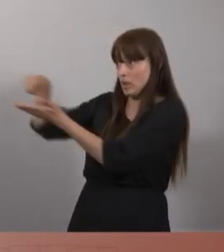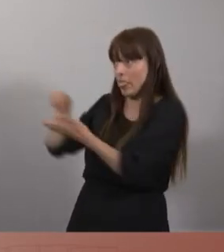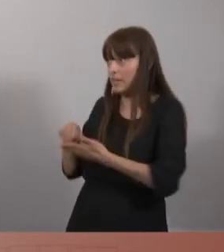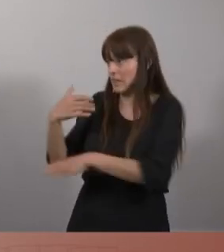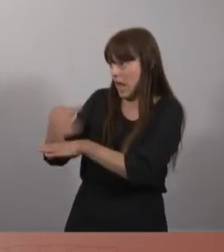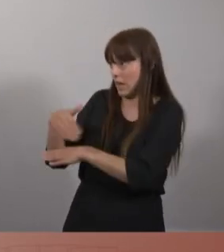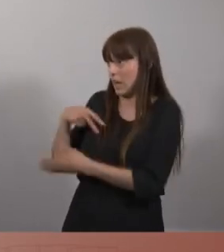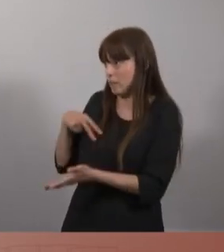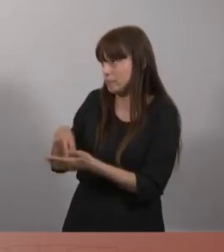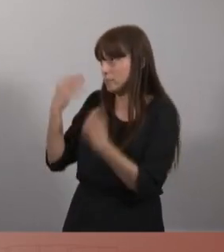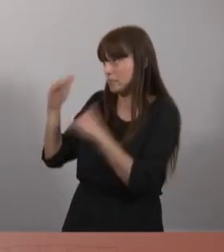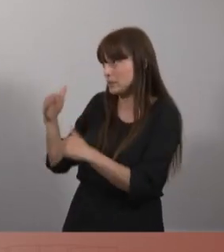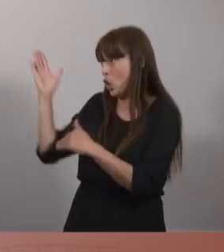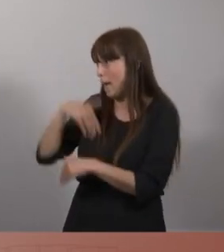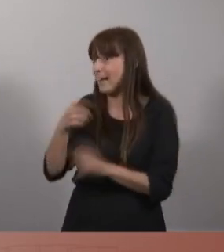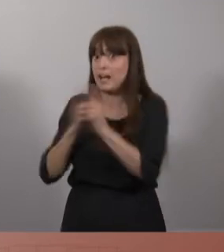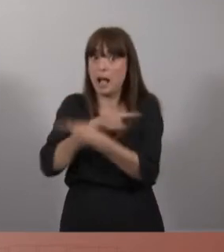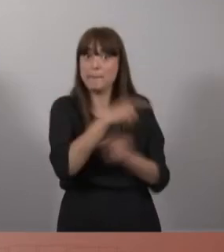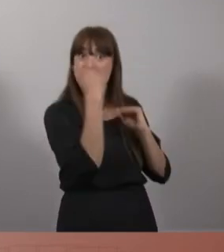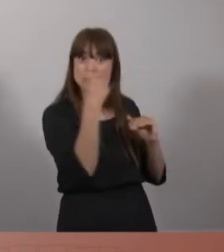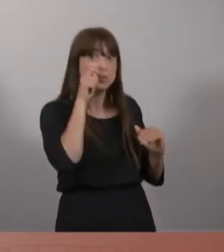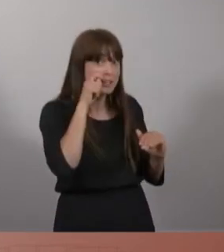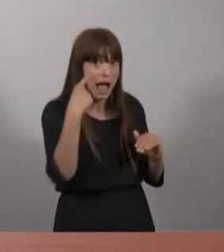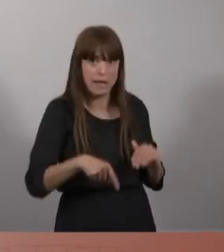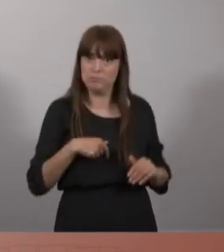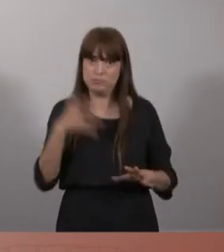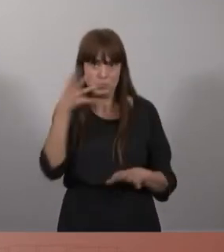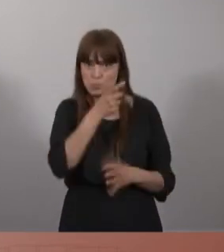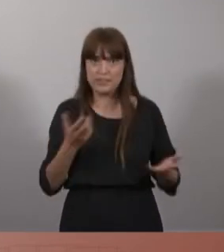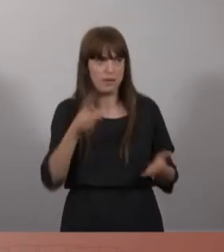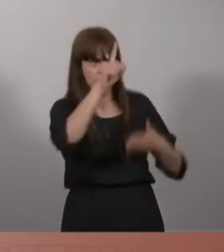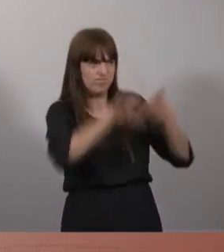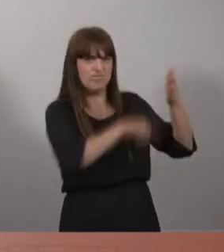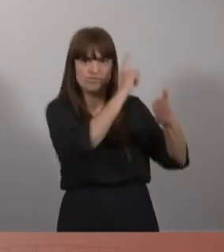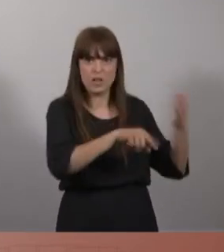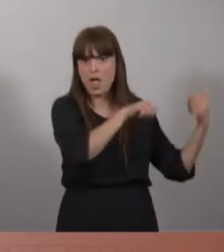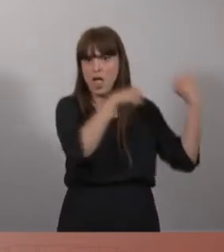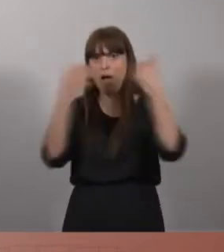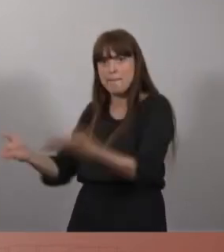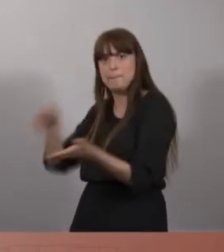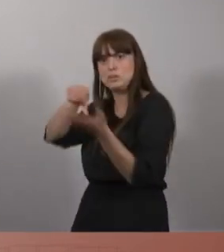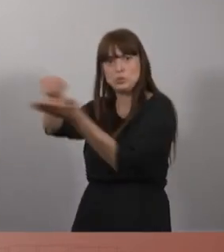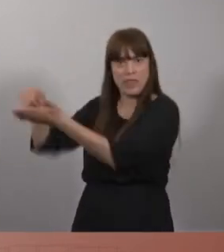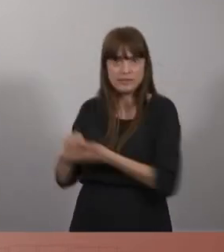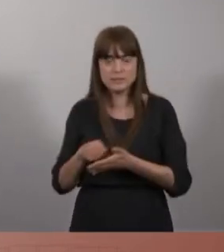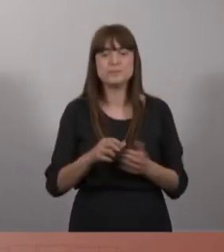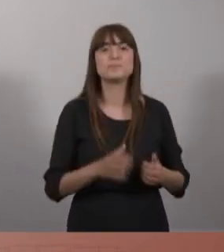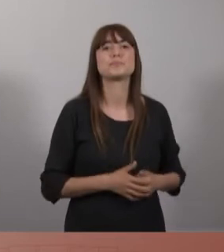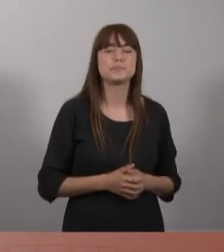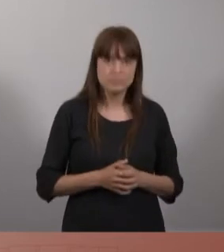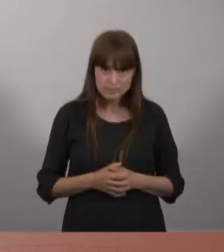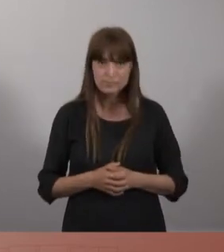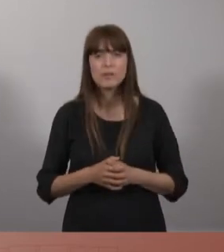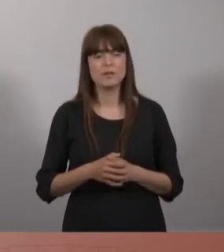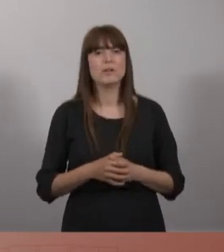temes d'habitatges. I per què cal rehabilitar i no construir? Doncs perquè el parc residencial el tenim molt envellit i té,